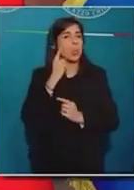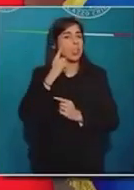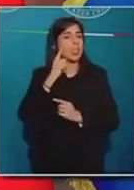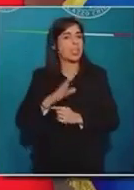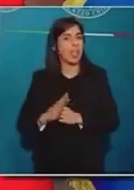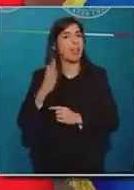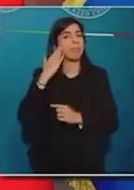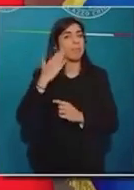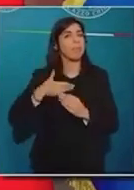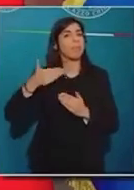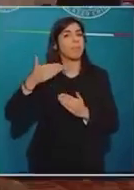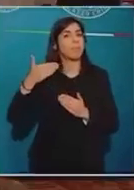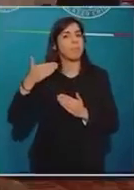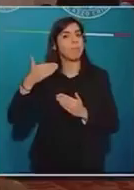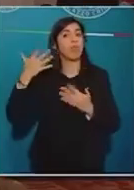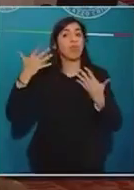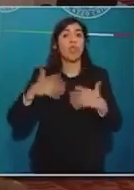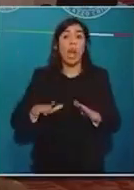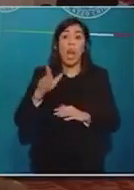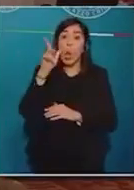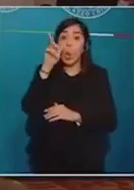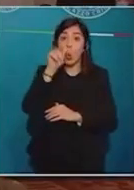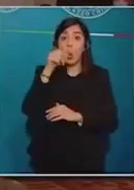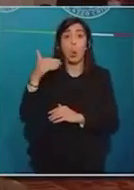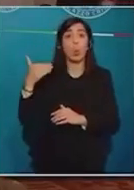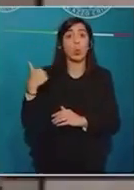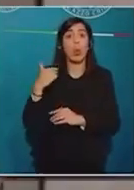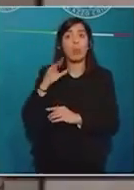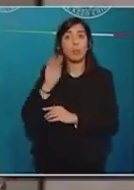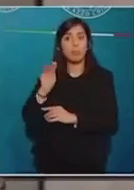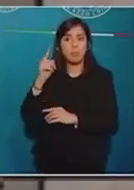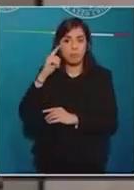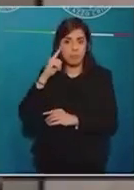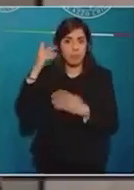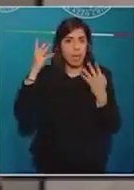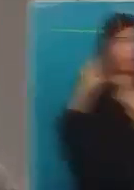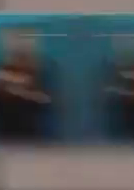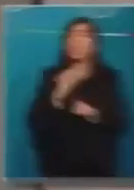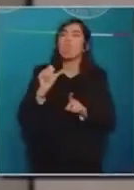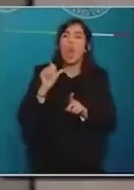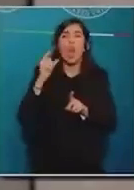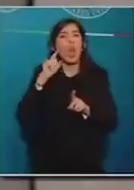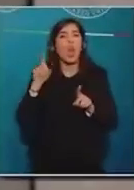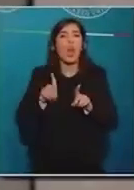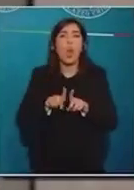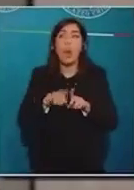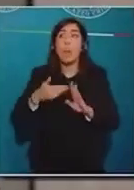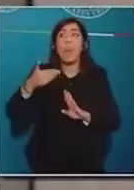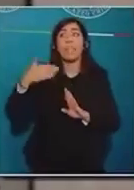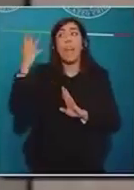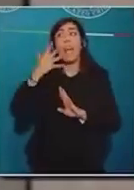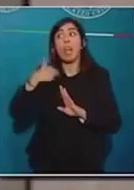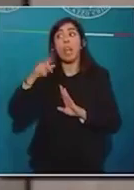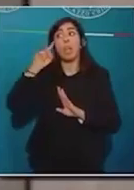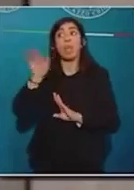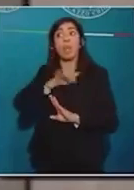le era stato chiesto fin da luglio di fare mente locale su questo recovery plan. Quindi perché siamo